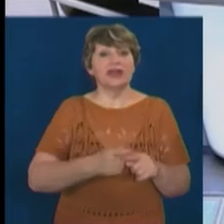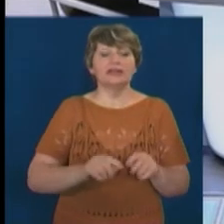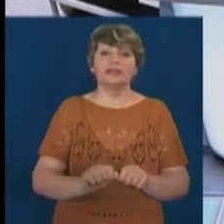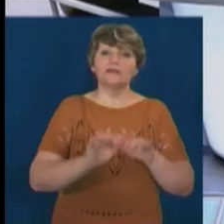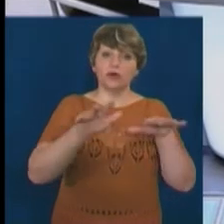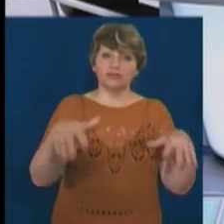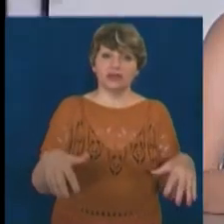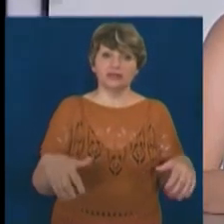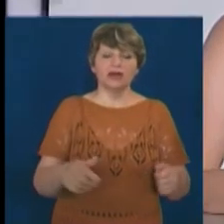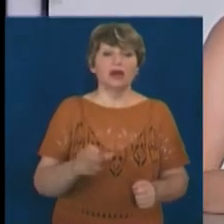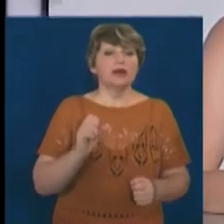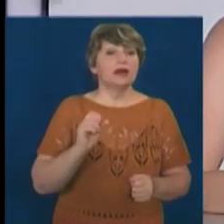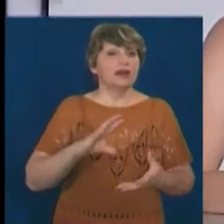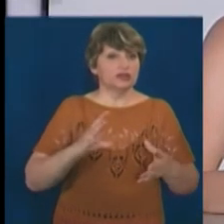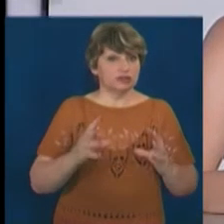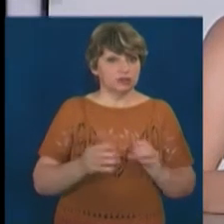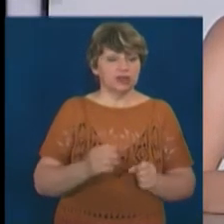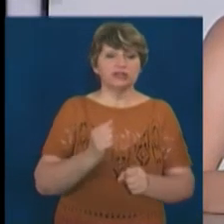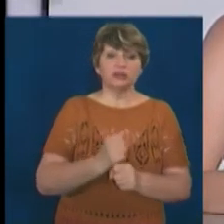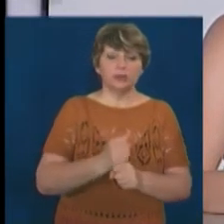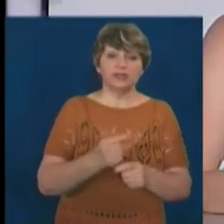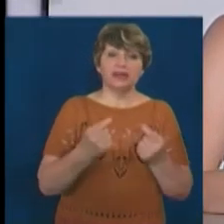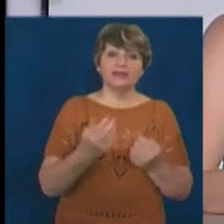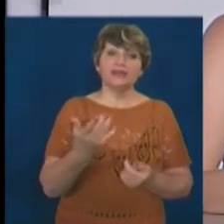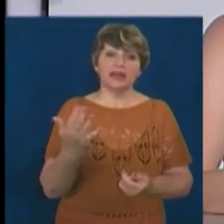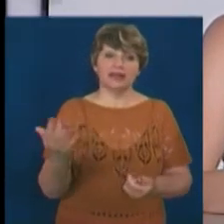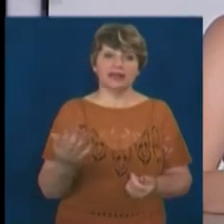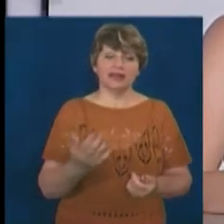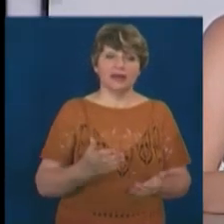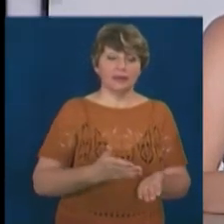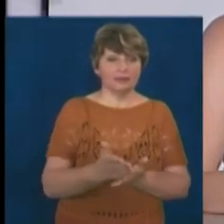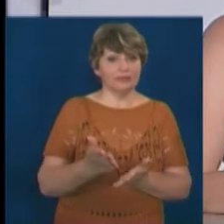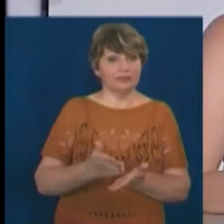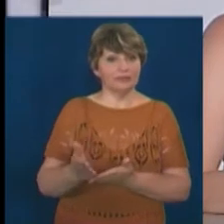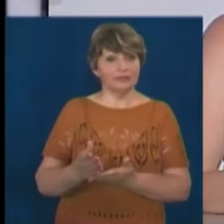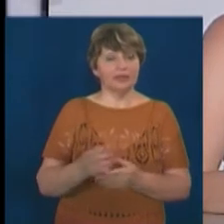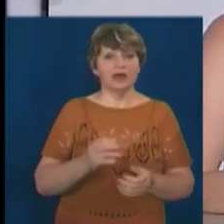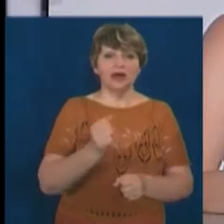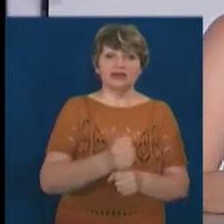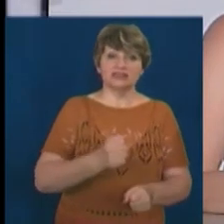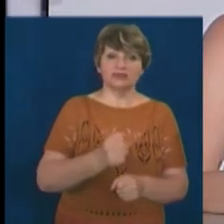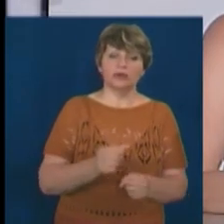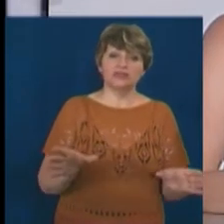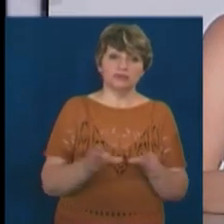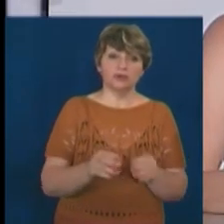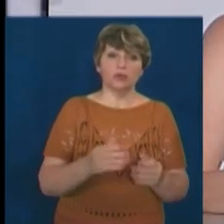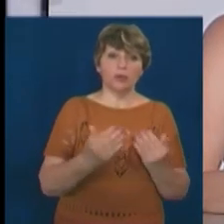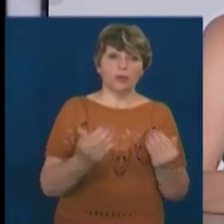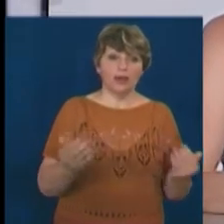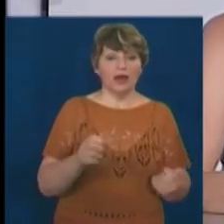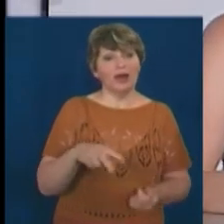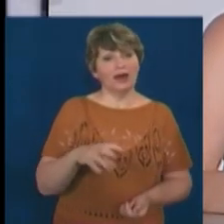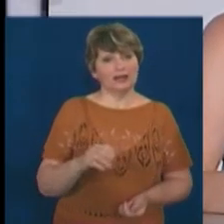І як результат розробили декілька концепцій, які презентували спільно з музеєм, але поки що